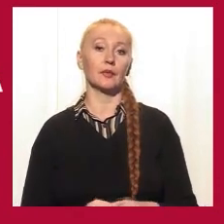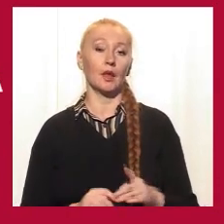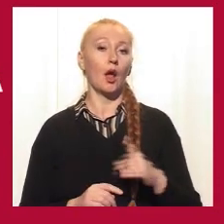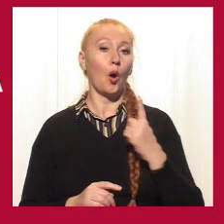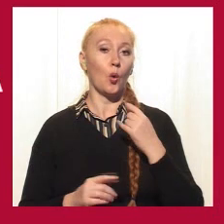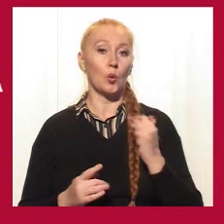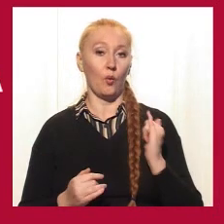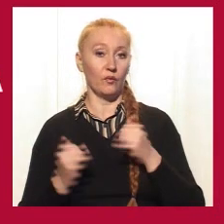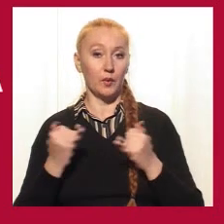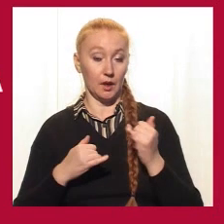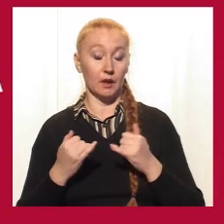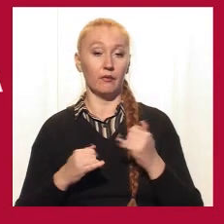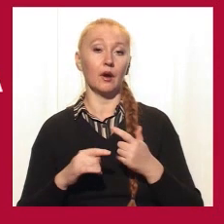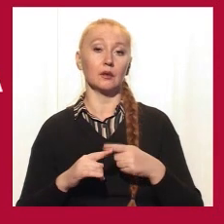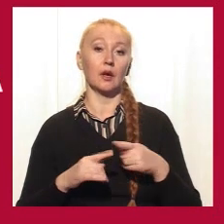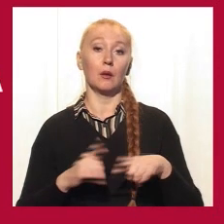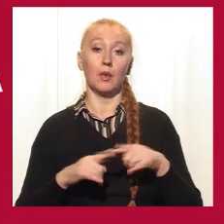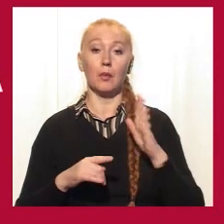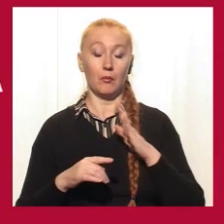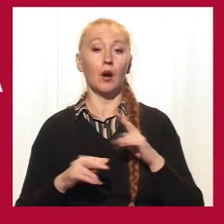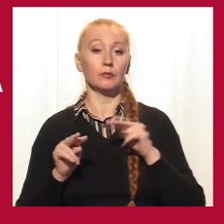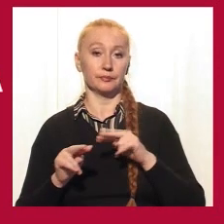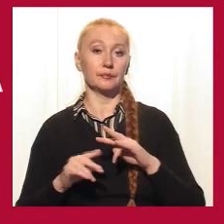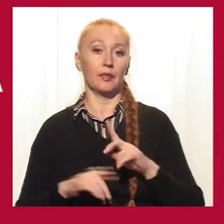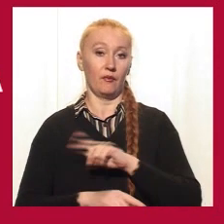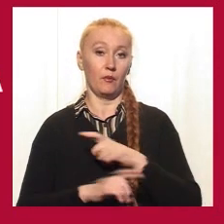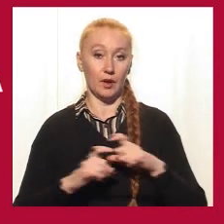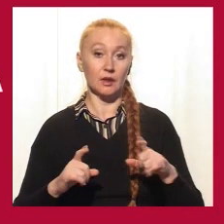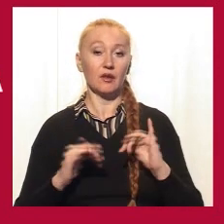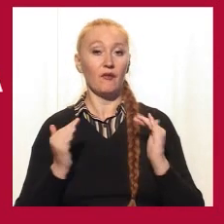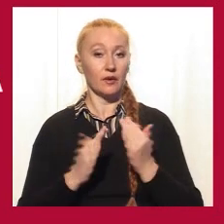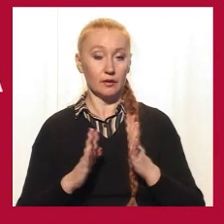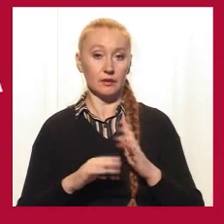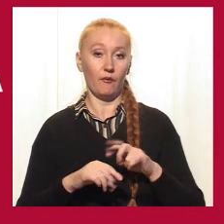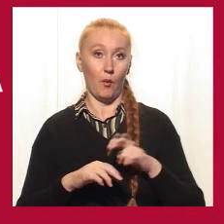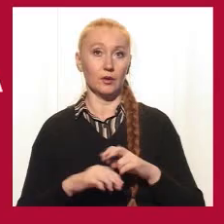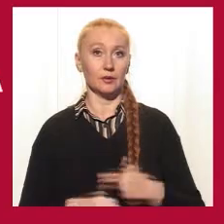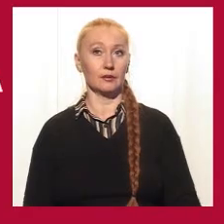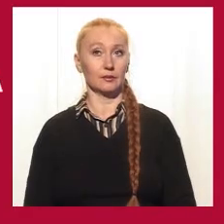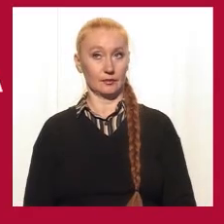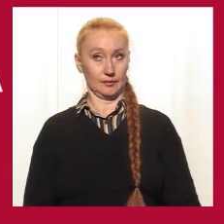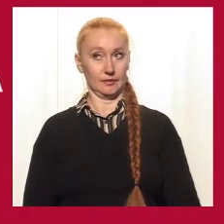переливання крові йому роблять. родители знаходяться в больниці, не в реанімації, а в больниці маме знаходяться.